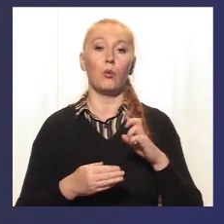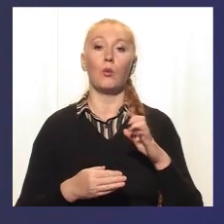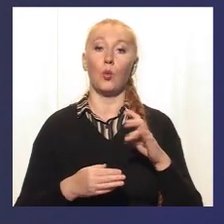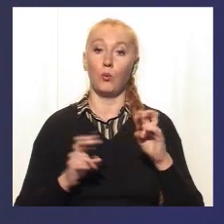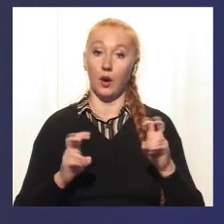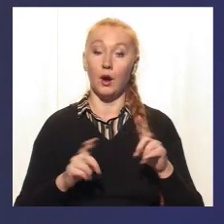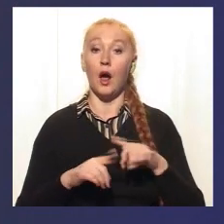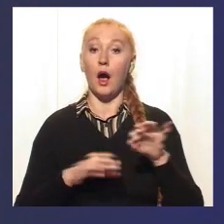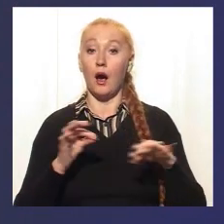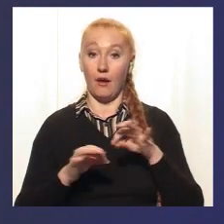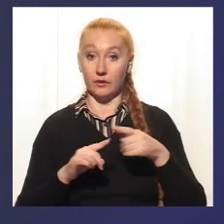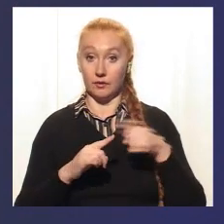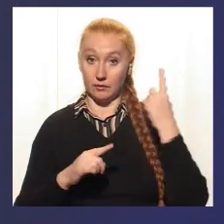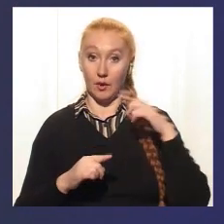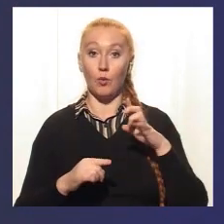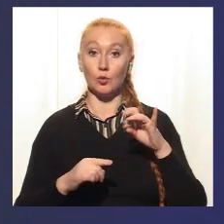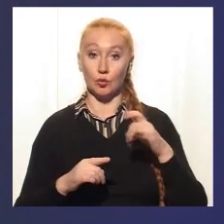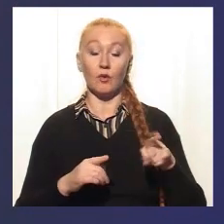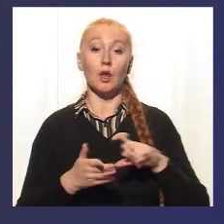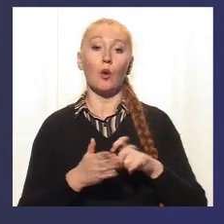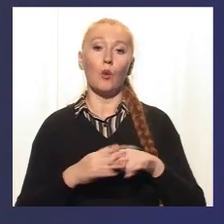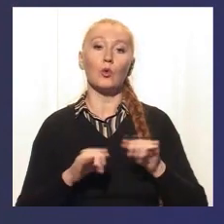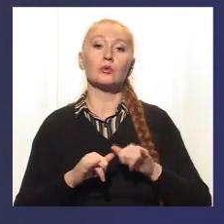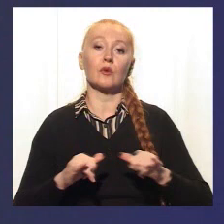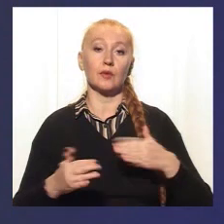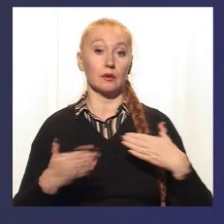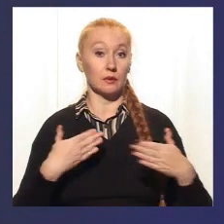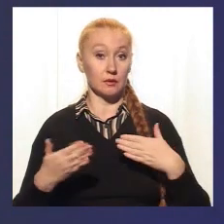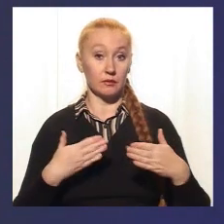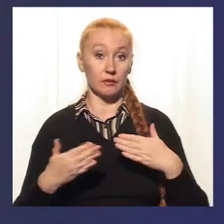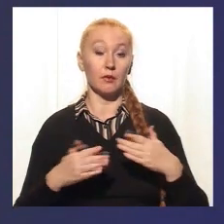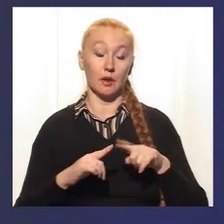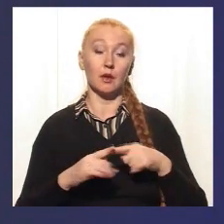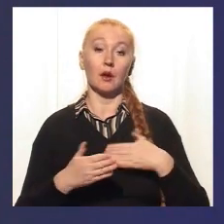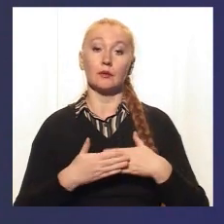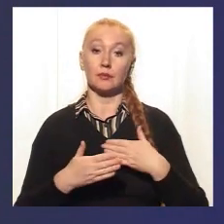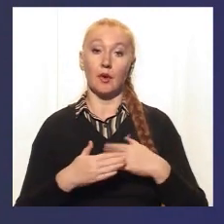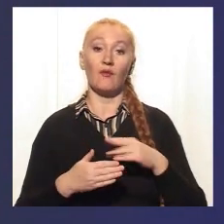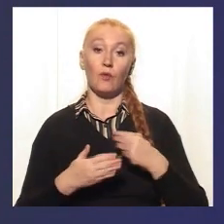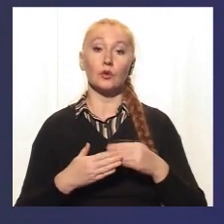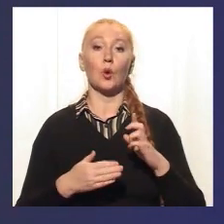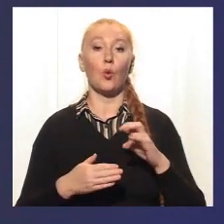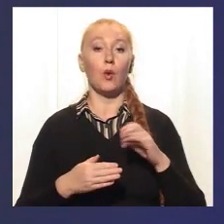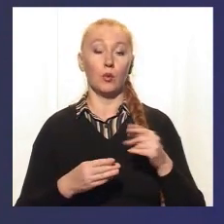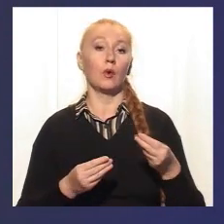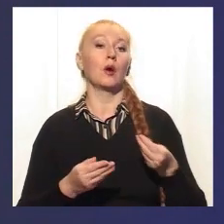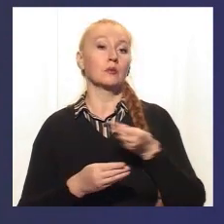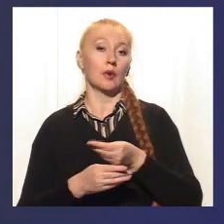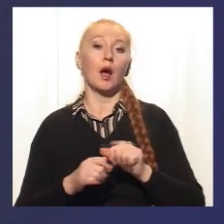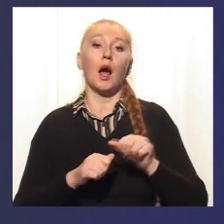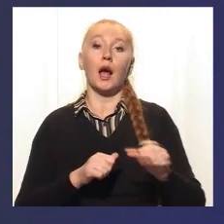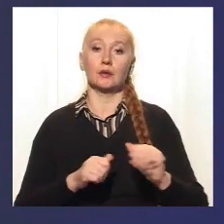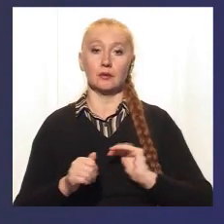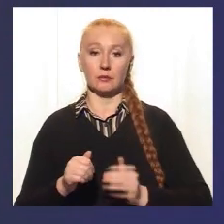авторки проєкту Влади Брусіловської, кімната допомагає дітям розвивати комунікацію. Благодійний фонд «Куба-Буба» отримає гроші від окремих